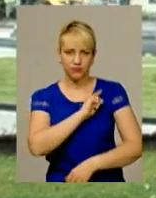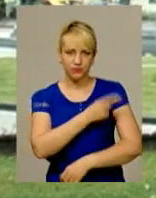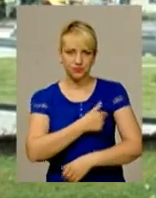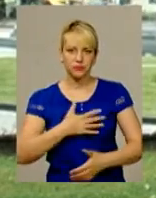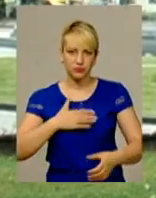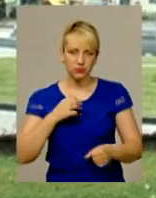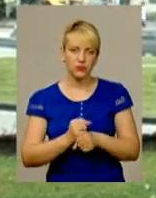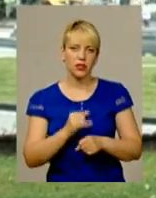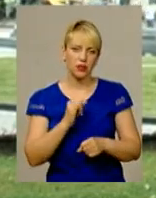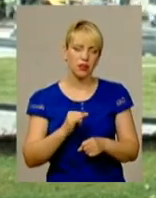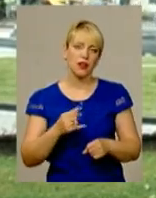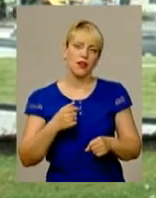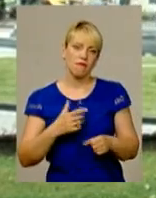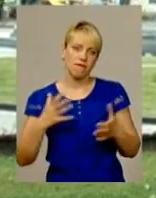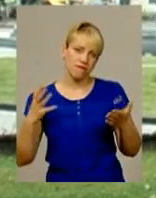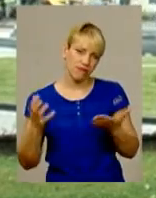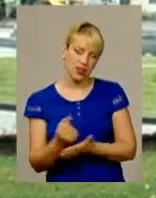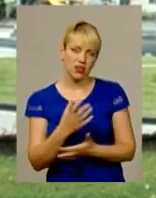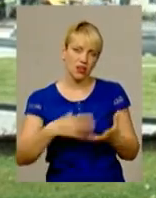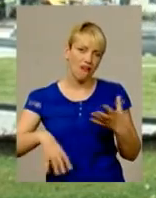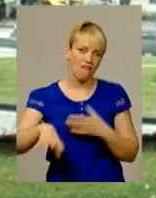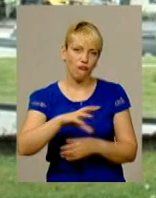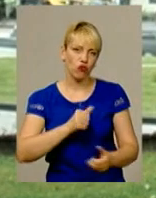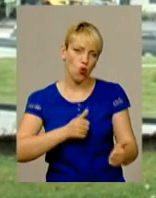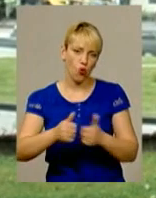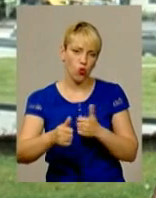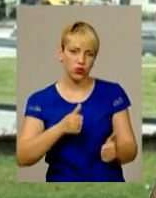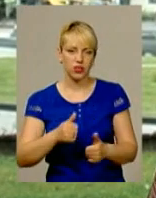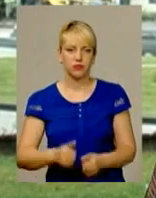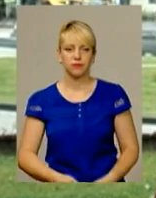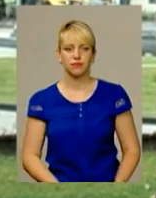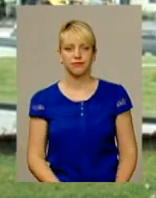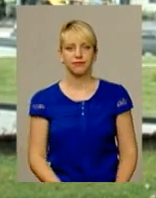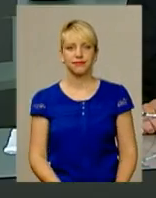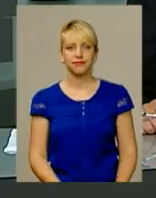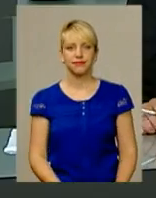виграла всю гонку, удержала своє преимущество.